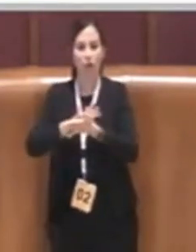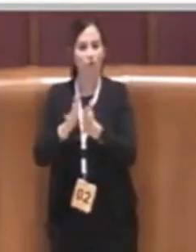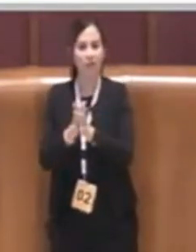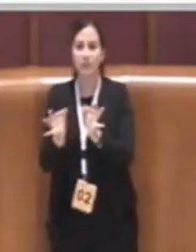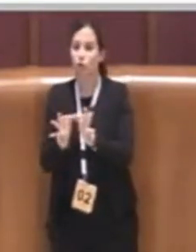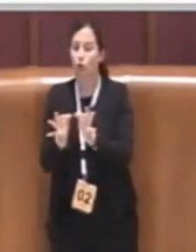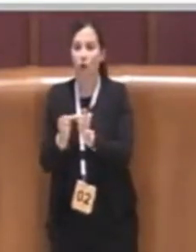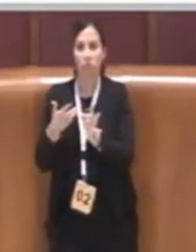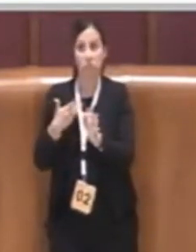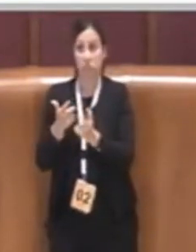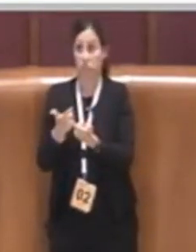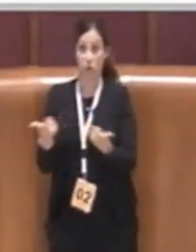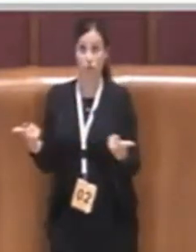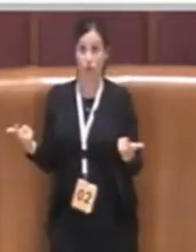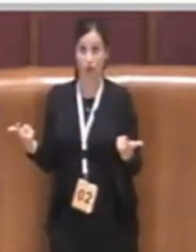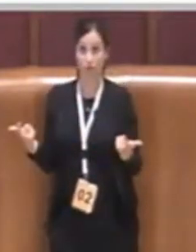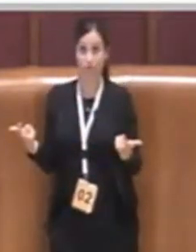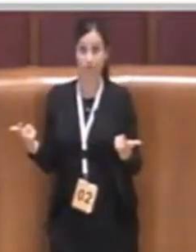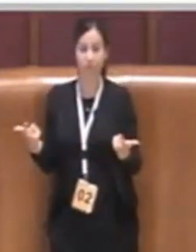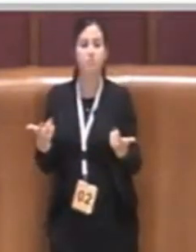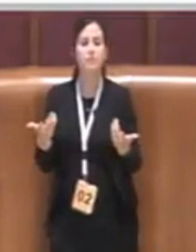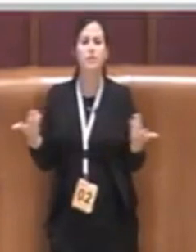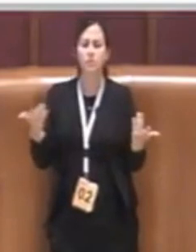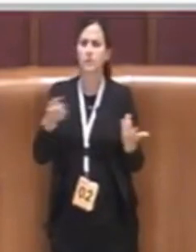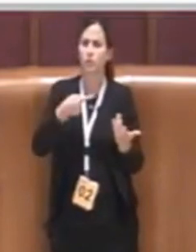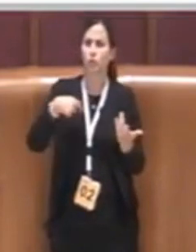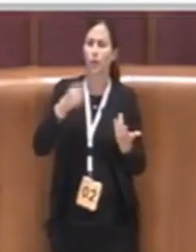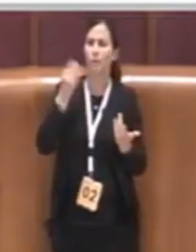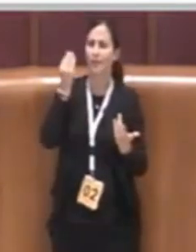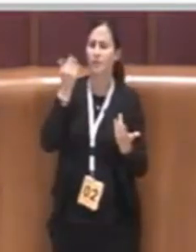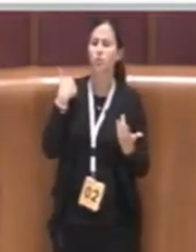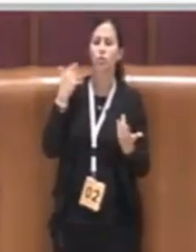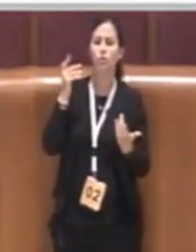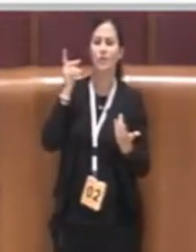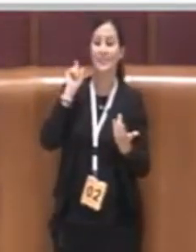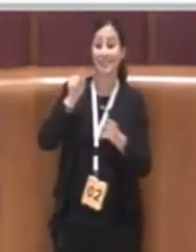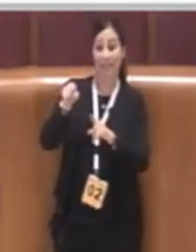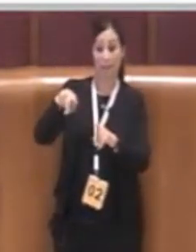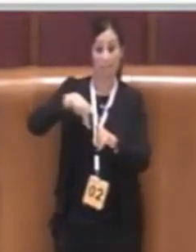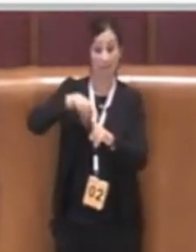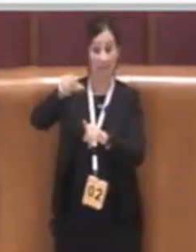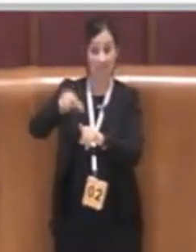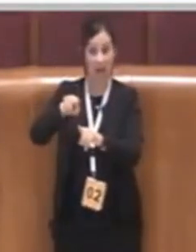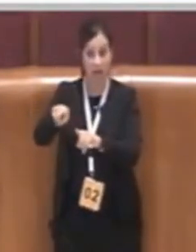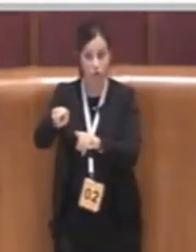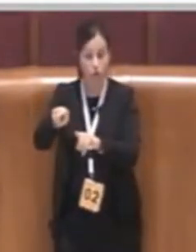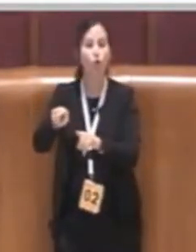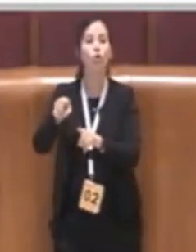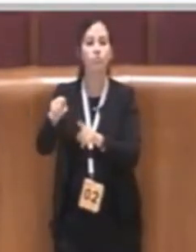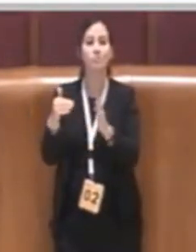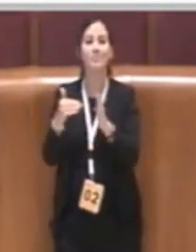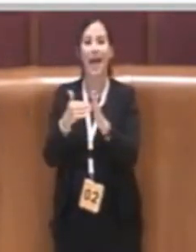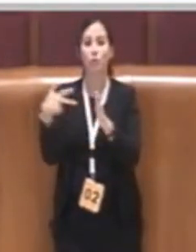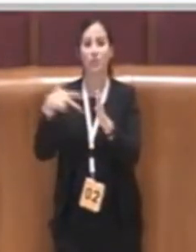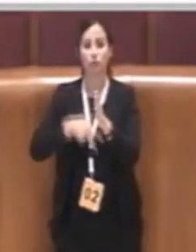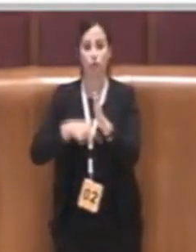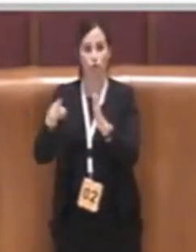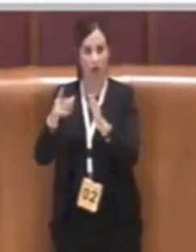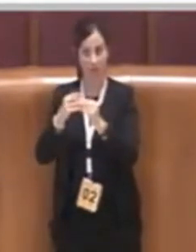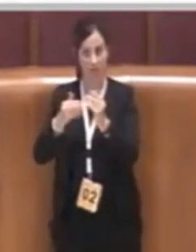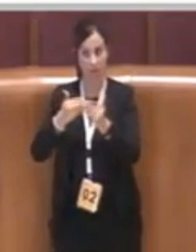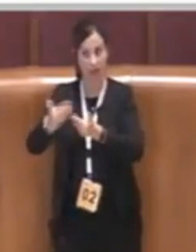privato realizzando housing sociale ottiene una premialità ottiene una premialità incubatura quindi può